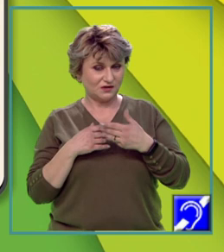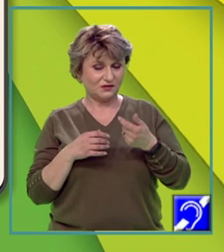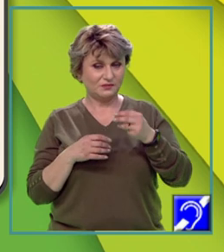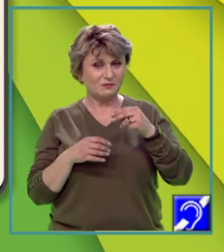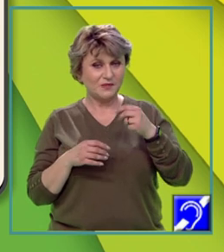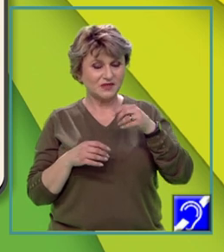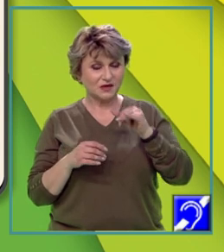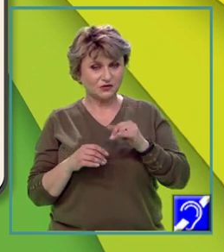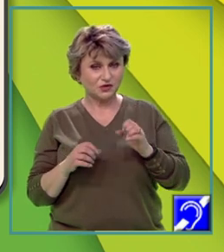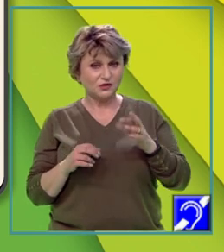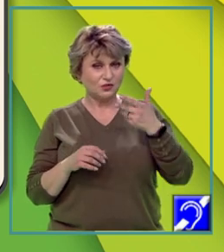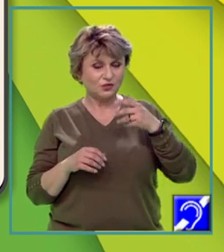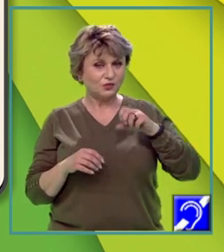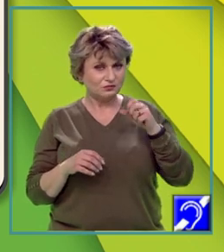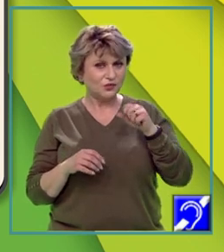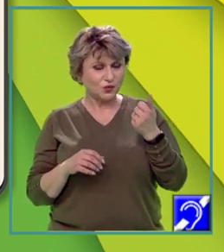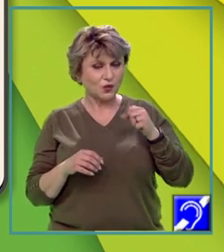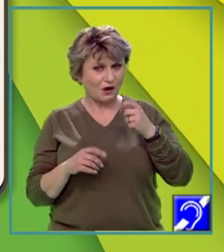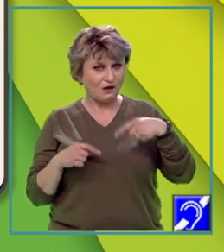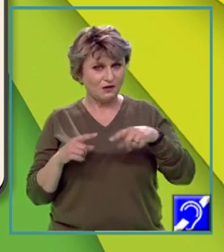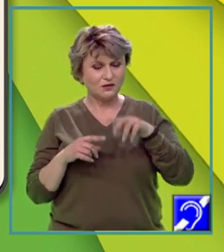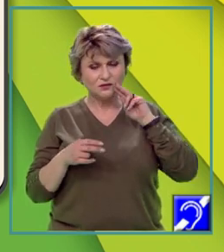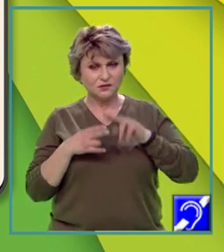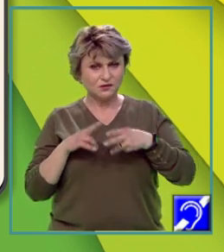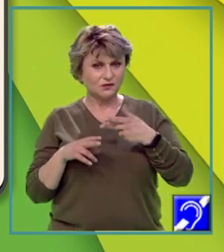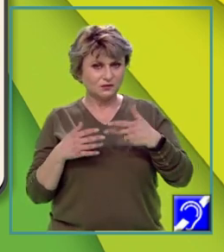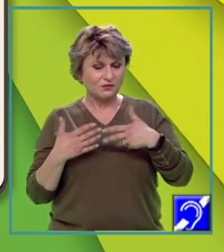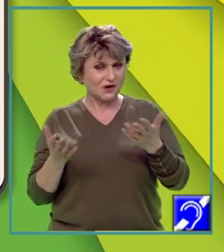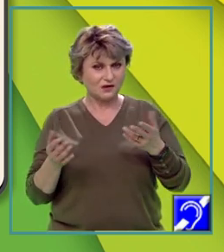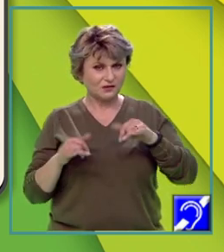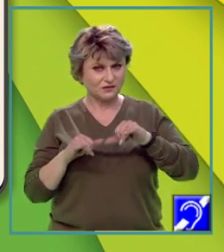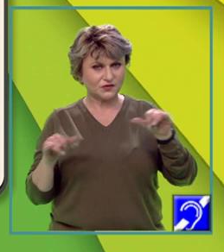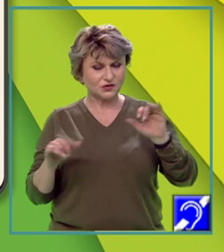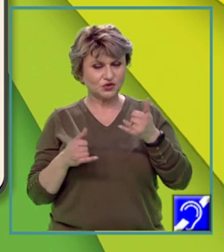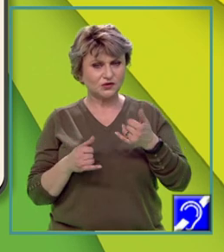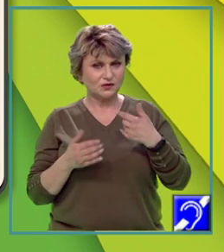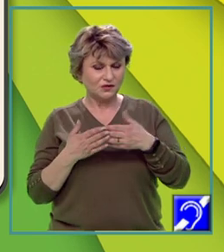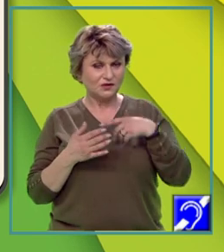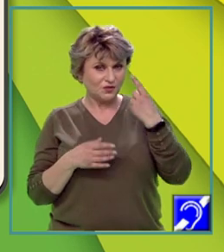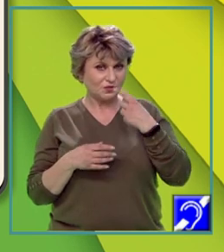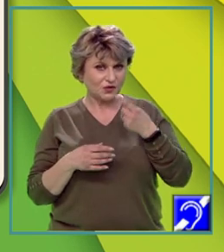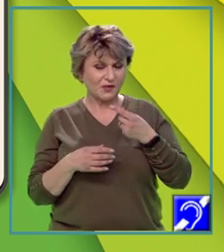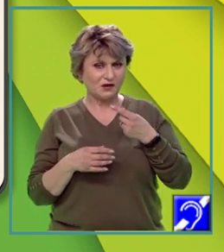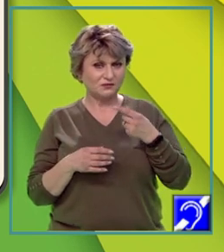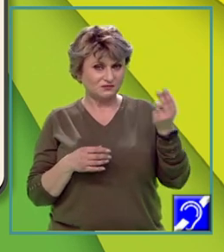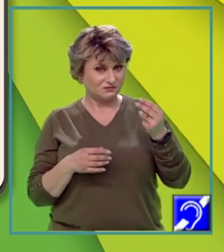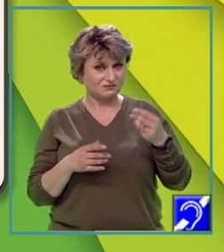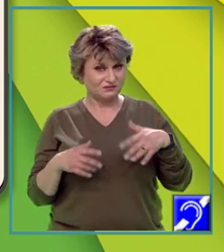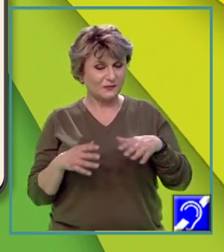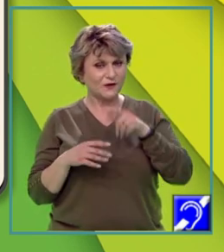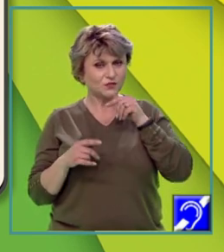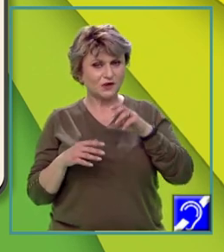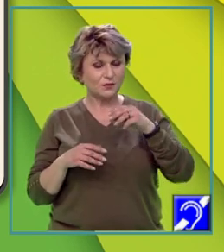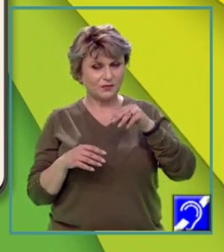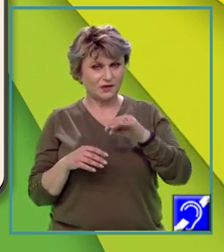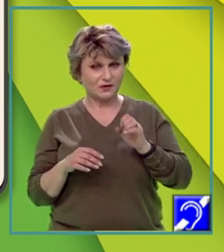rurale, asociate peisajelor agricole, au cunoscut o mare dezvoltare și peisajele urbane în mediul de câmpie.